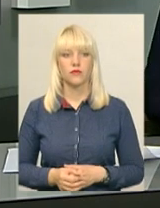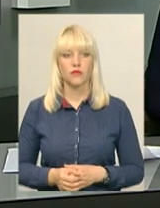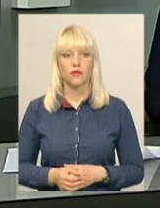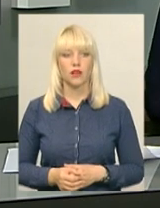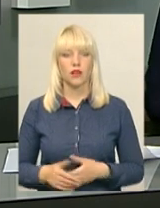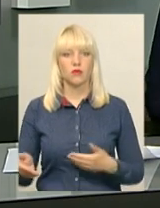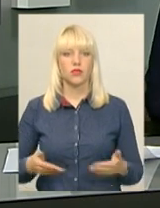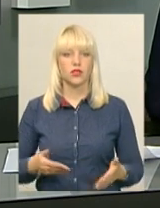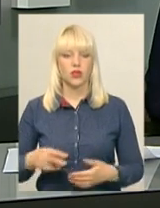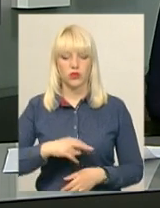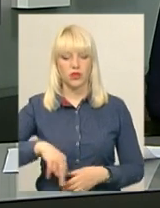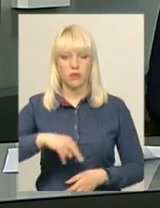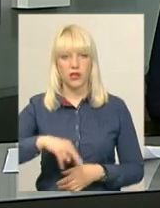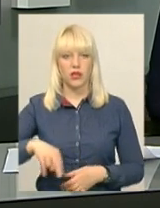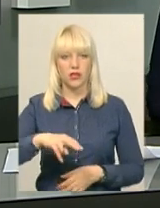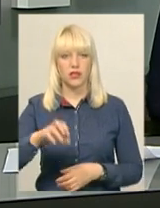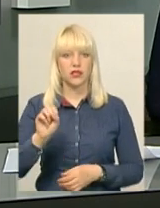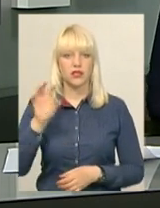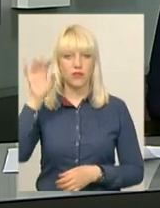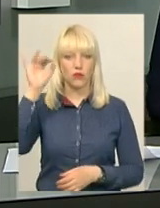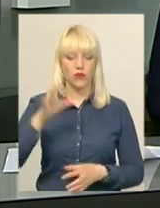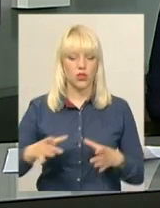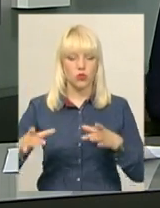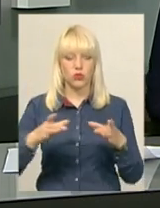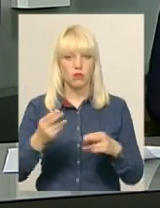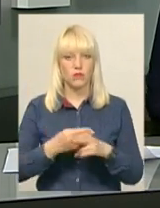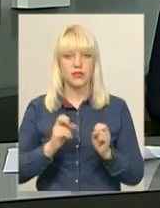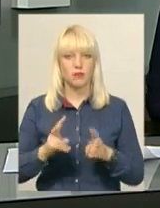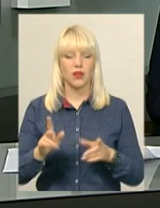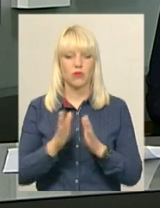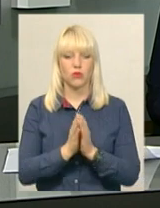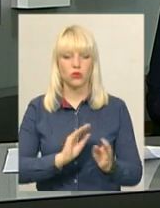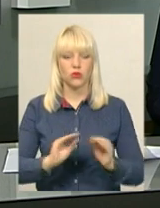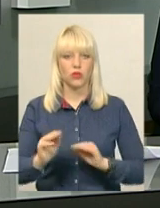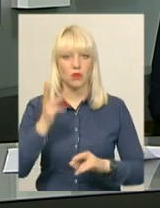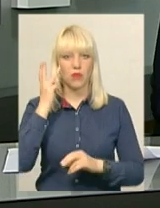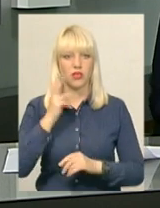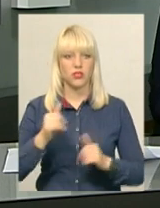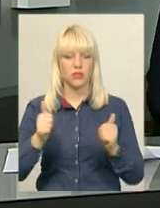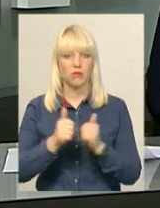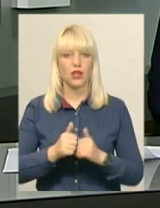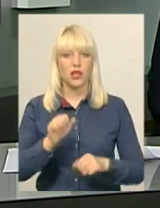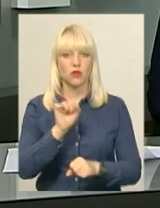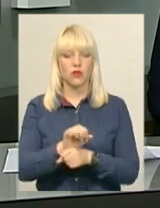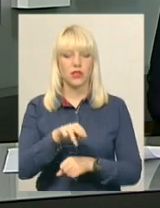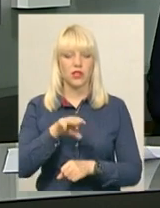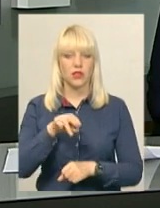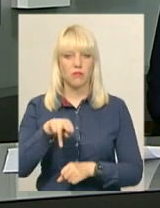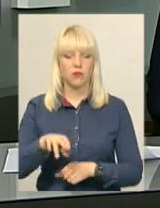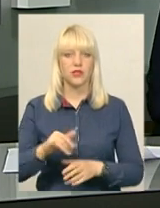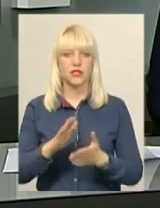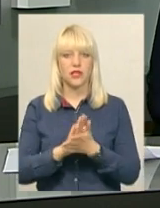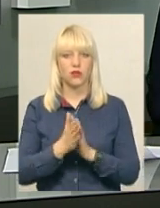Пішохідний перехід, світлофор та острівець безпеки просять облаштувати хмельничани біля зупинки ТЕМП. Станом на сьогодні